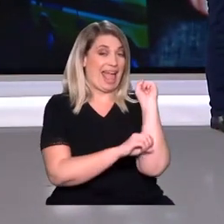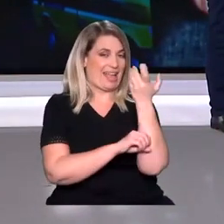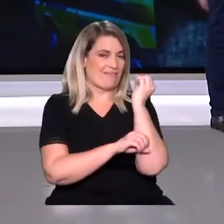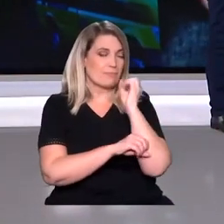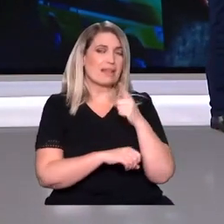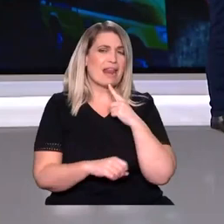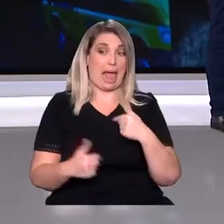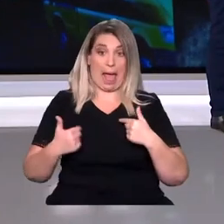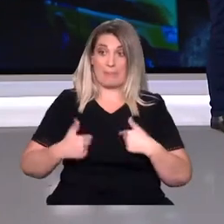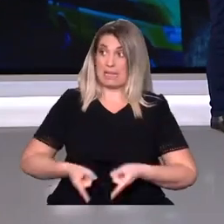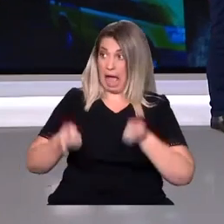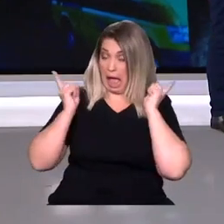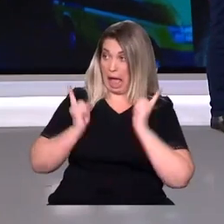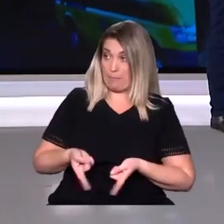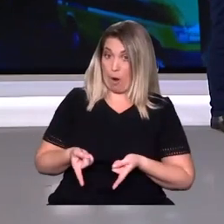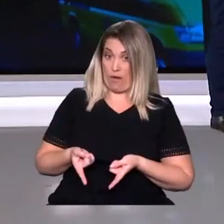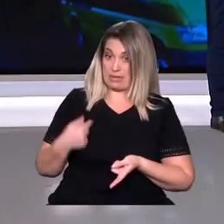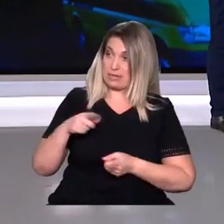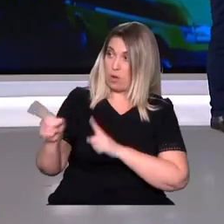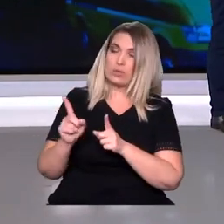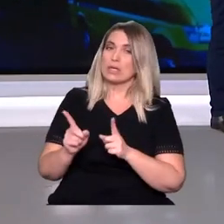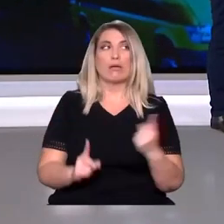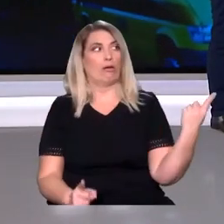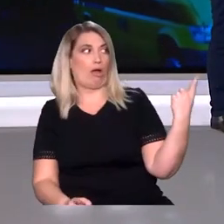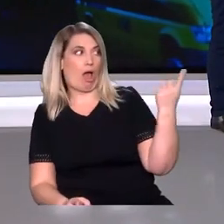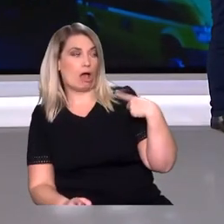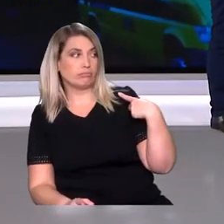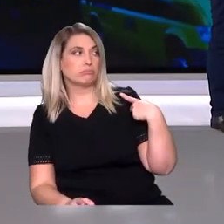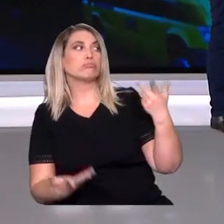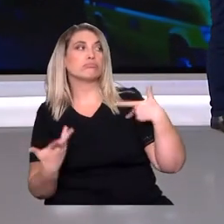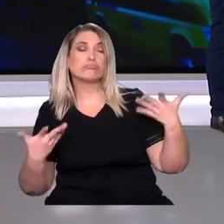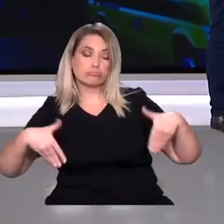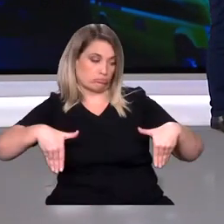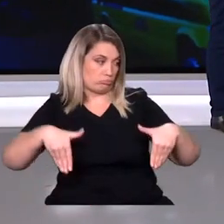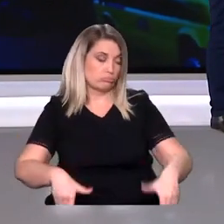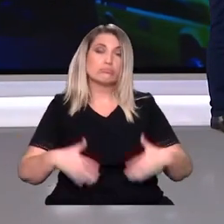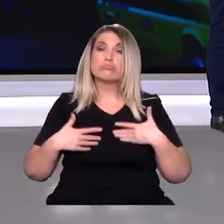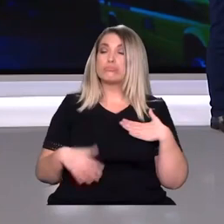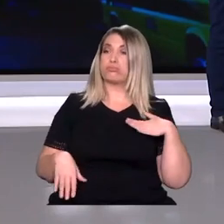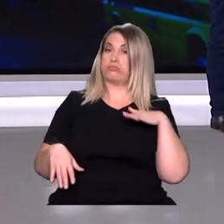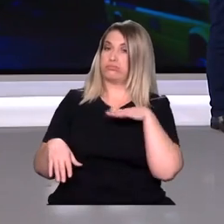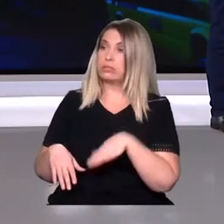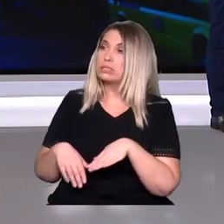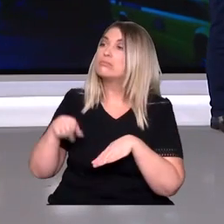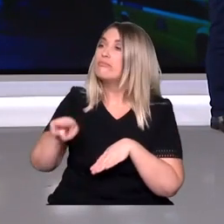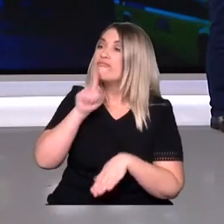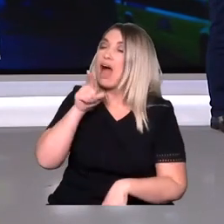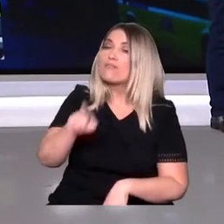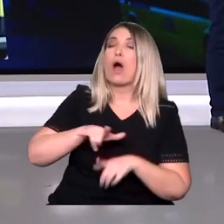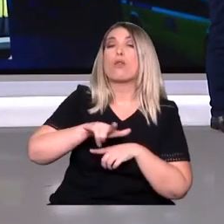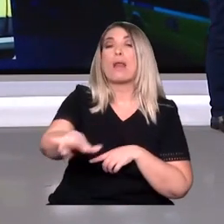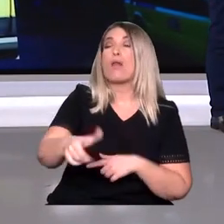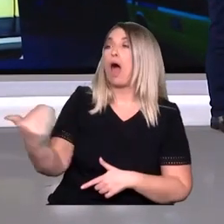που θα πάνε. Παίρνουν την εντολή και την εκτελούν. Καταλαβαίνουμε λοιπόν όπως μας έχουν